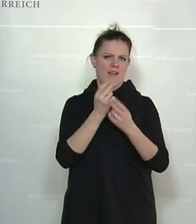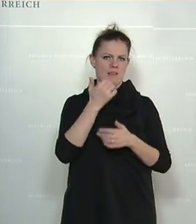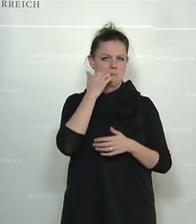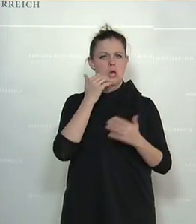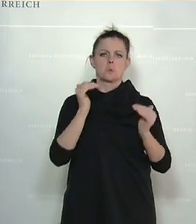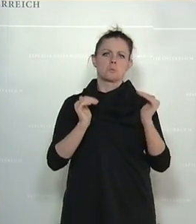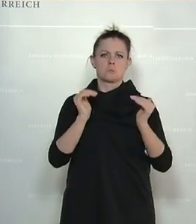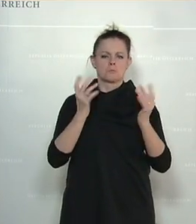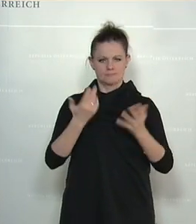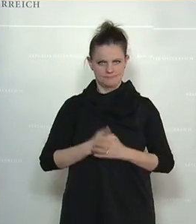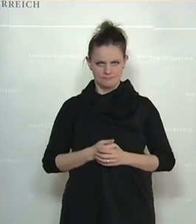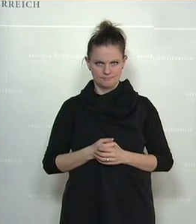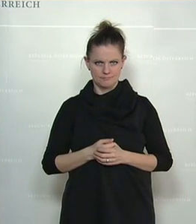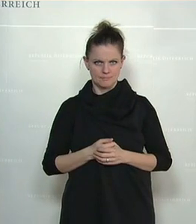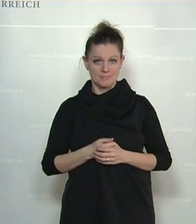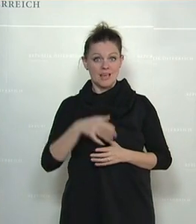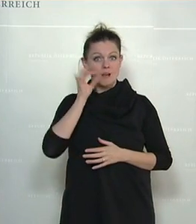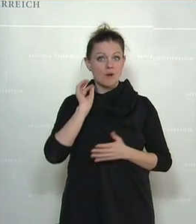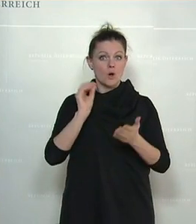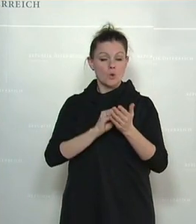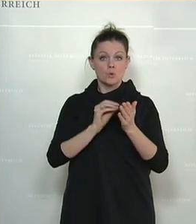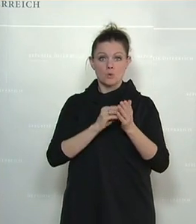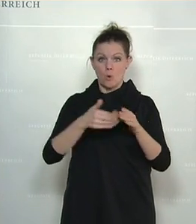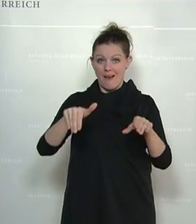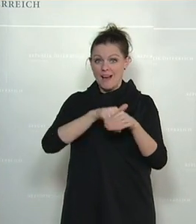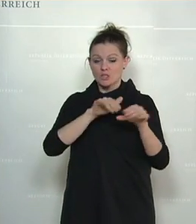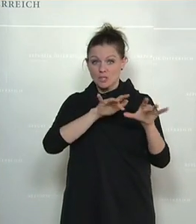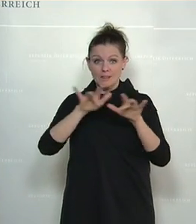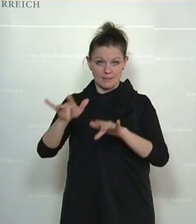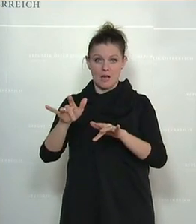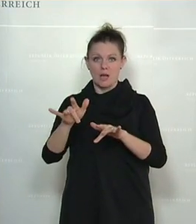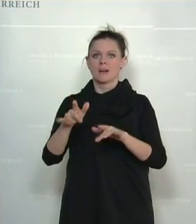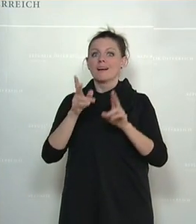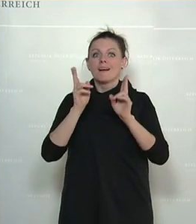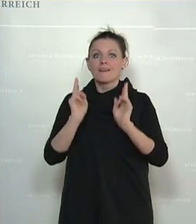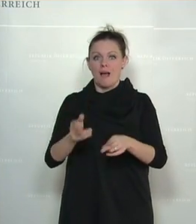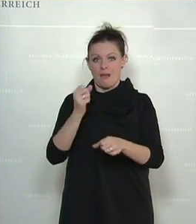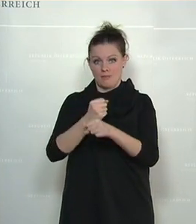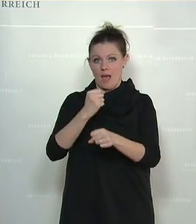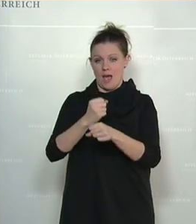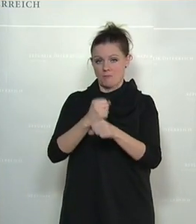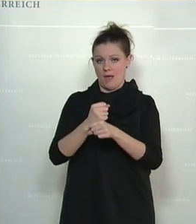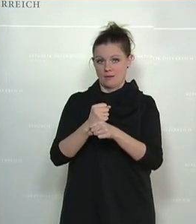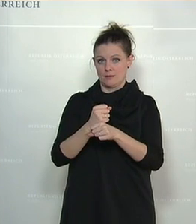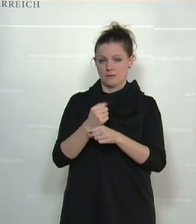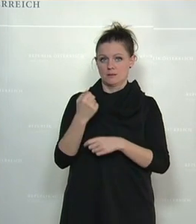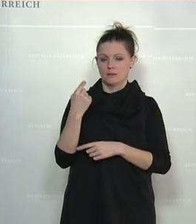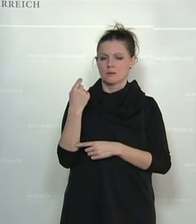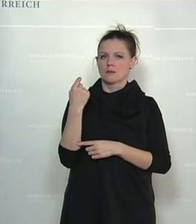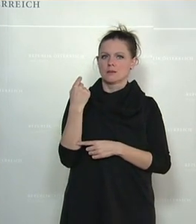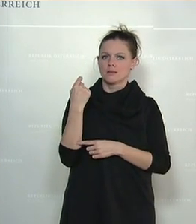Aber auch dort, wo Frauen noch in Beschäftigung sind, das heißt, wo Frauen noch arbeiten können, müssen sie